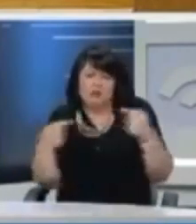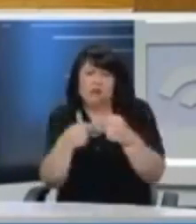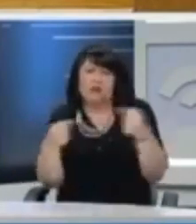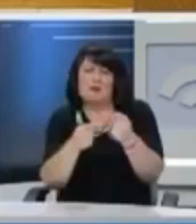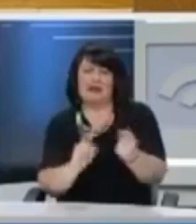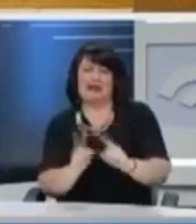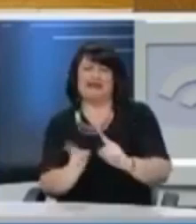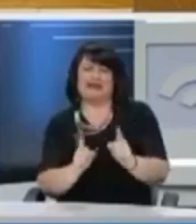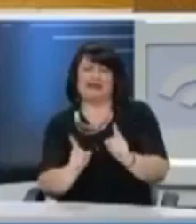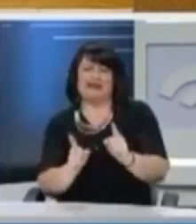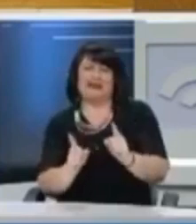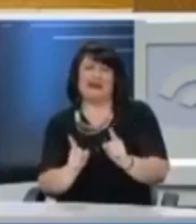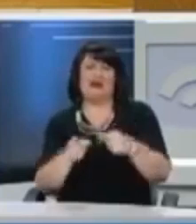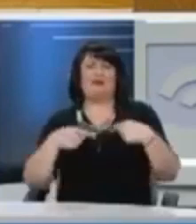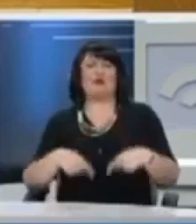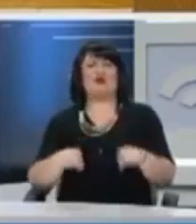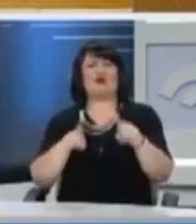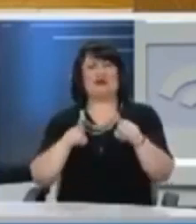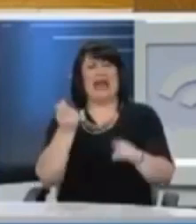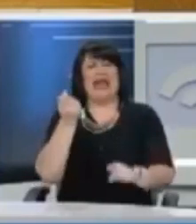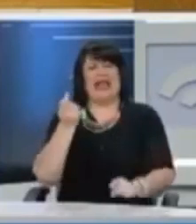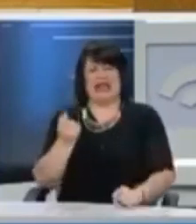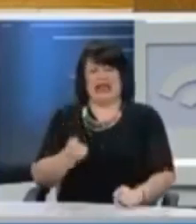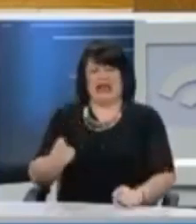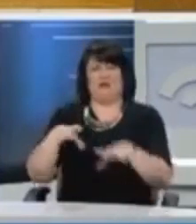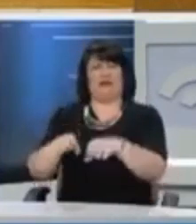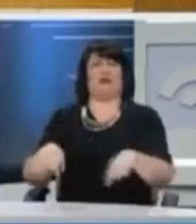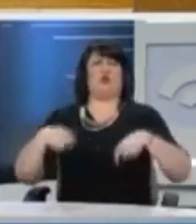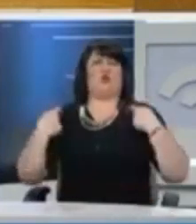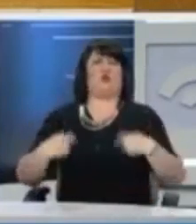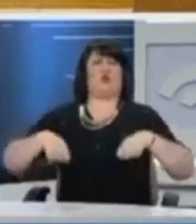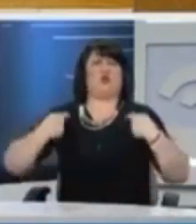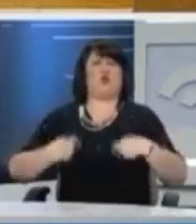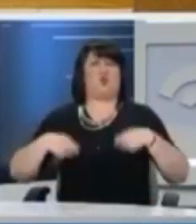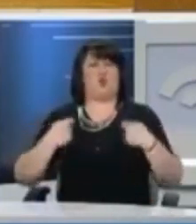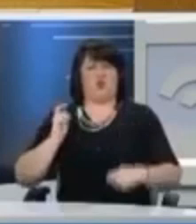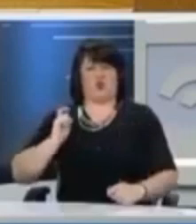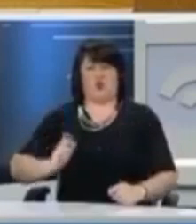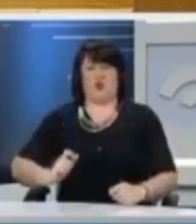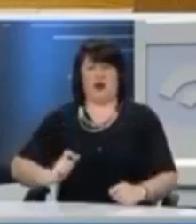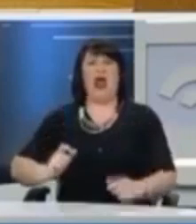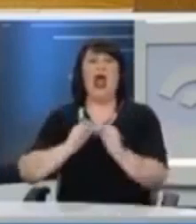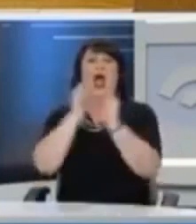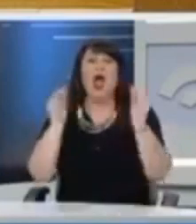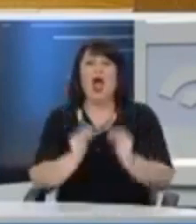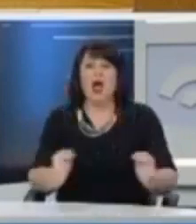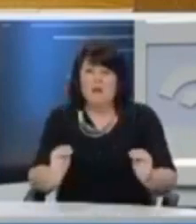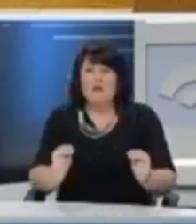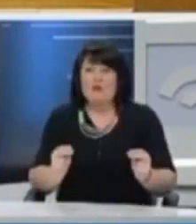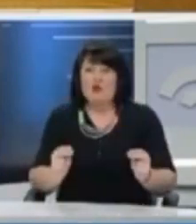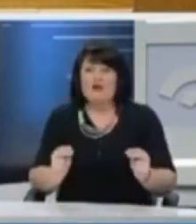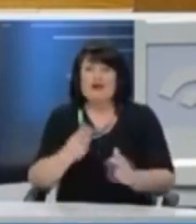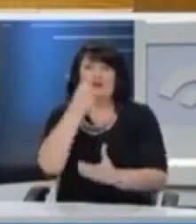παράλληλα ο πλουτισμός μιας παρασυντικής αλληγαρχίας θα οδηγήσουν σε ένα συνδυασμό καταστολής και